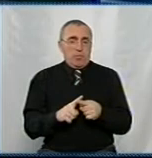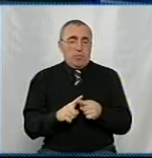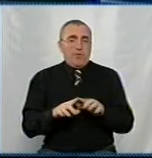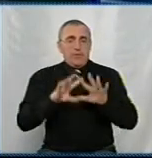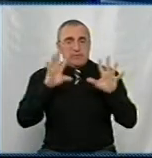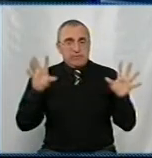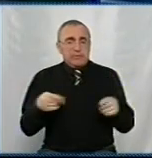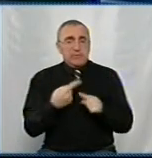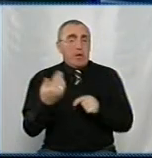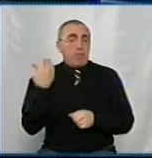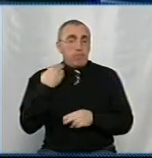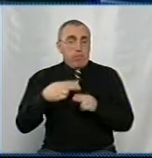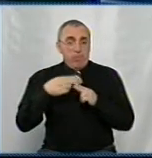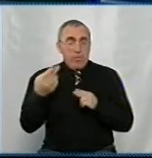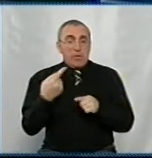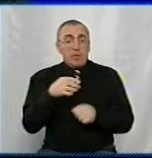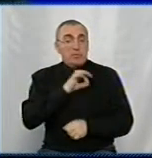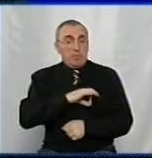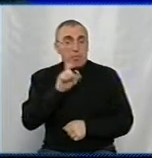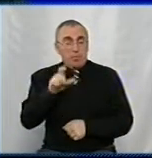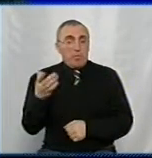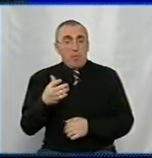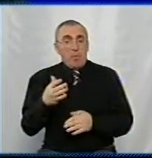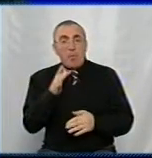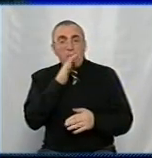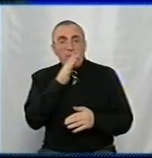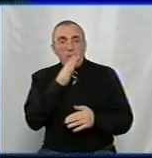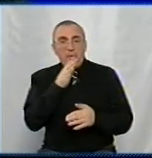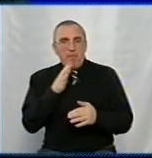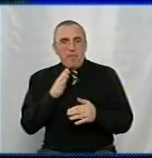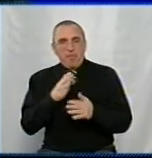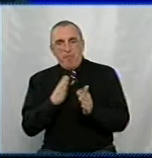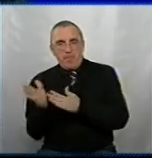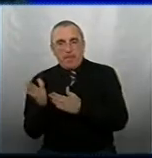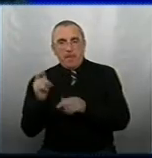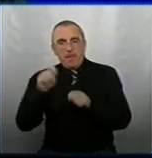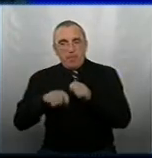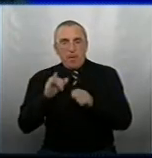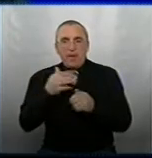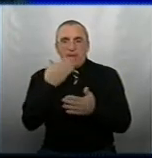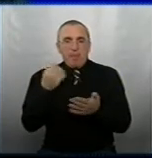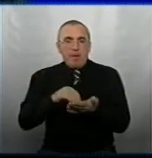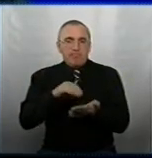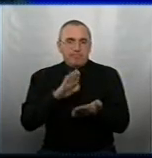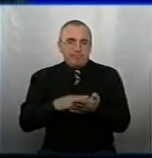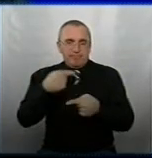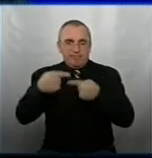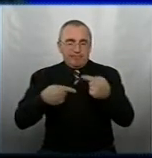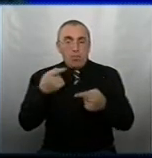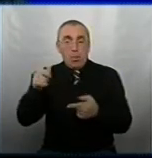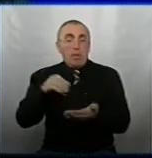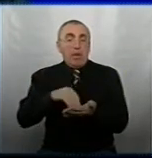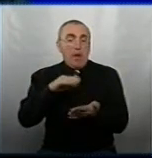Взагалі, це борг 2000 – це ті споживачі, які просрочений термін повірки, або не мають приладів обліку води. У них